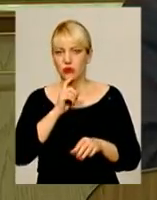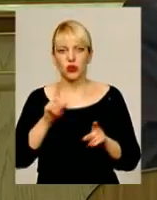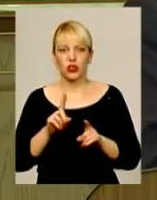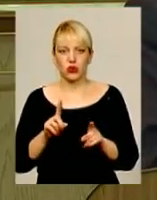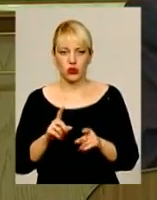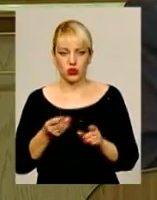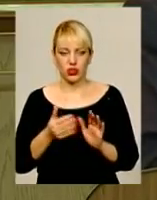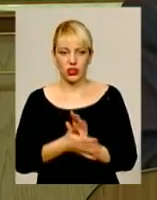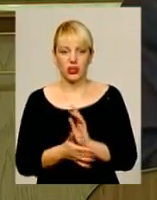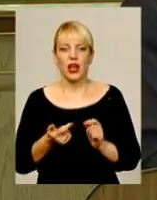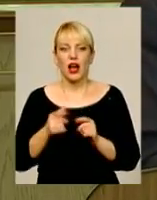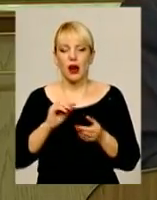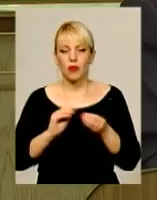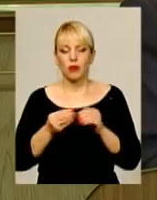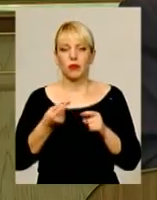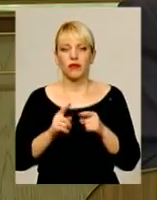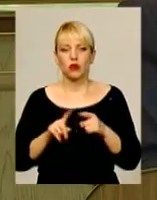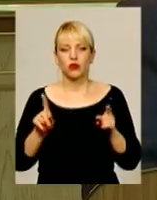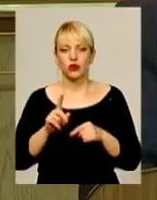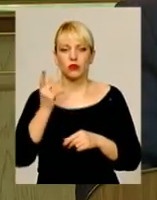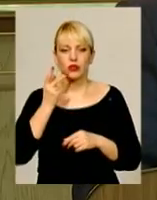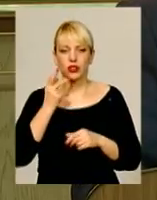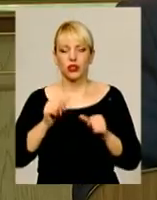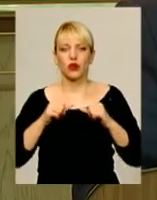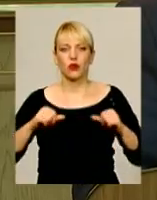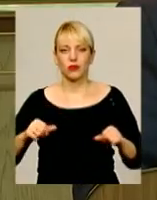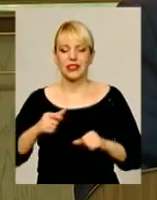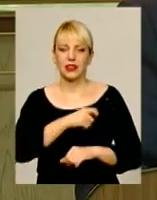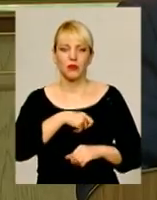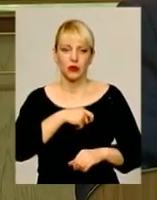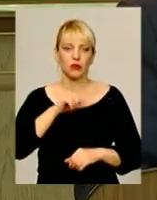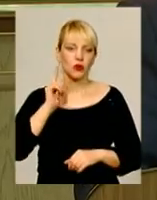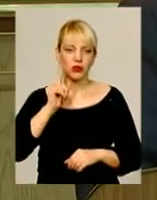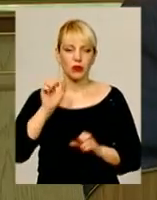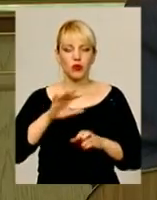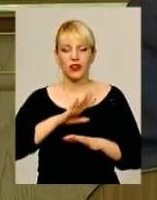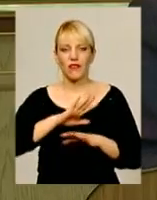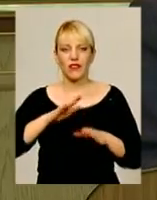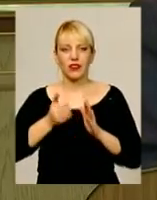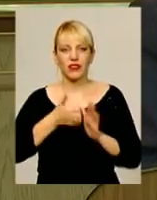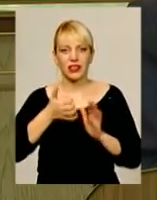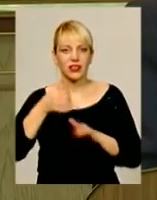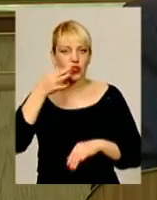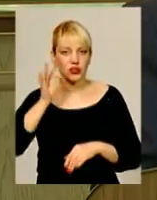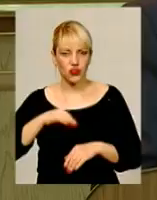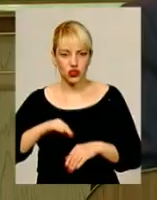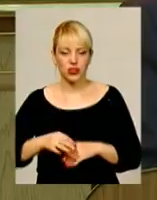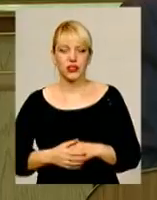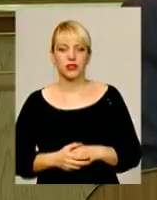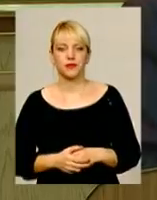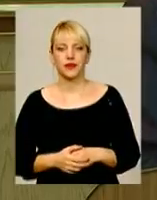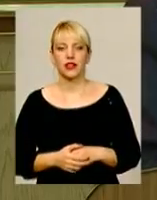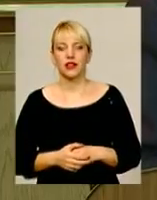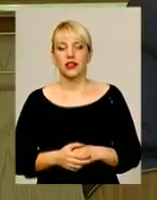А проблема заключається в тому, що постійні комісії депутати, можливо молоді, можливо від недосвідченості, можливо від чистих інших політичних лотивів,